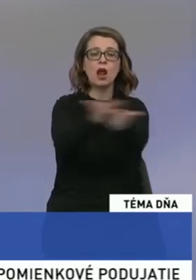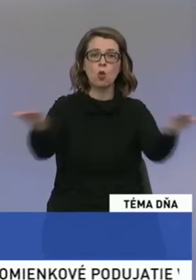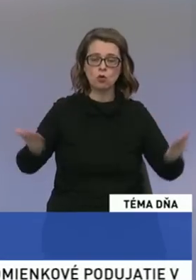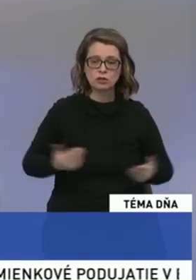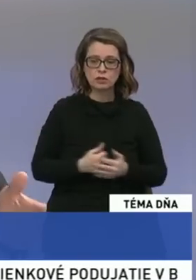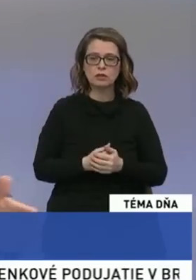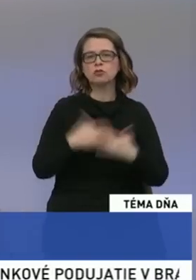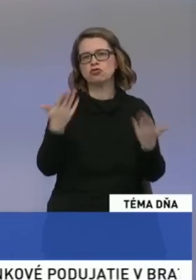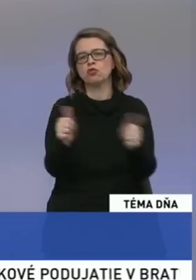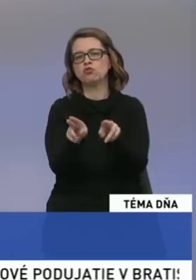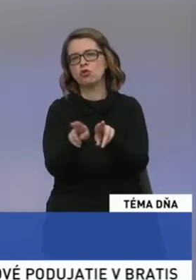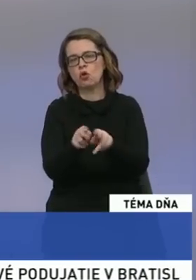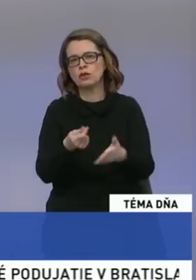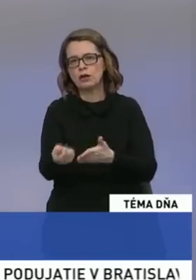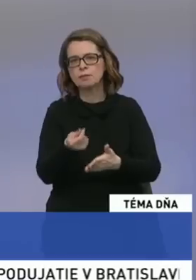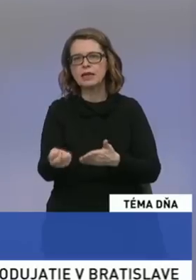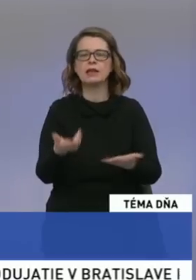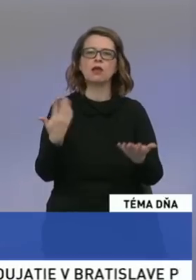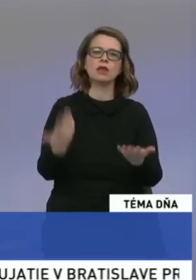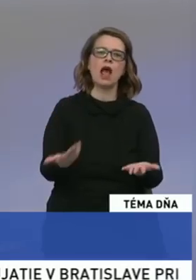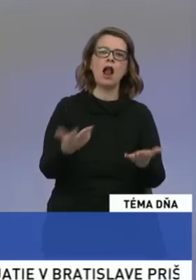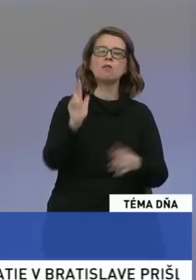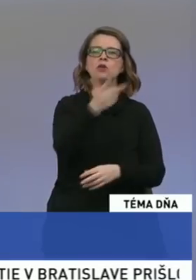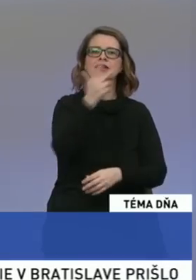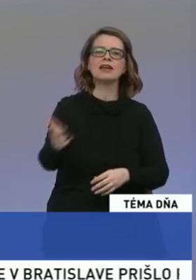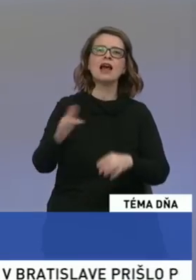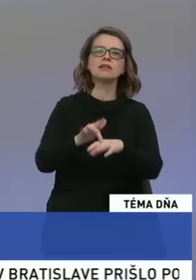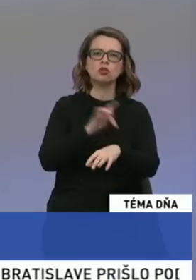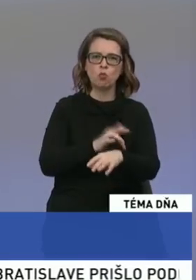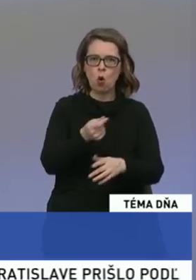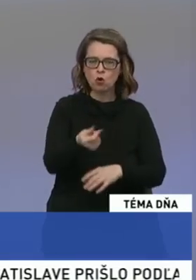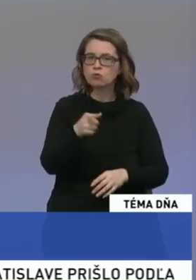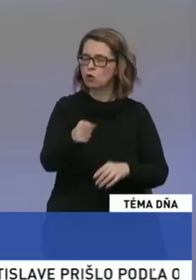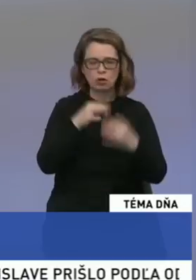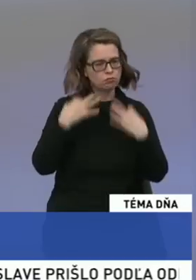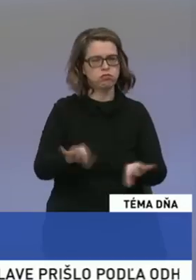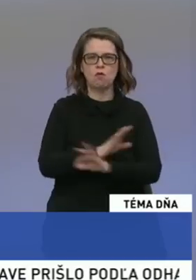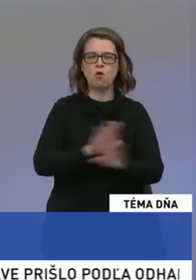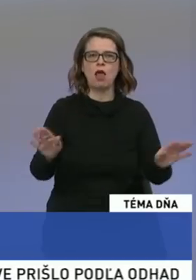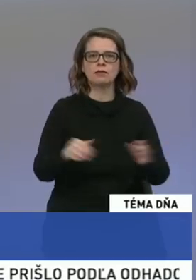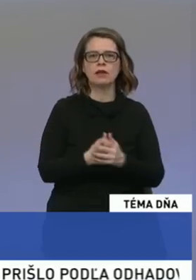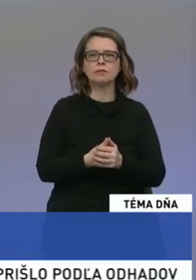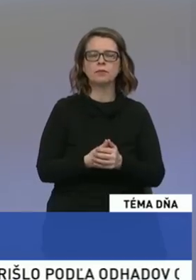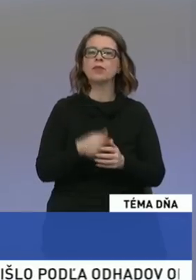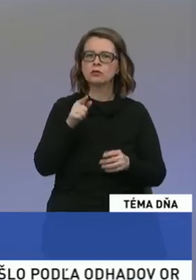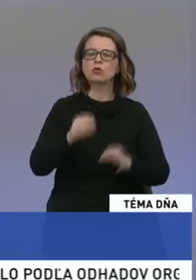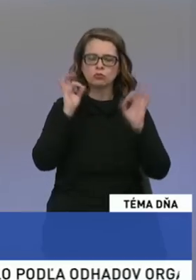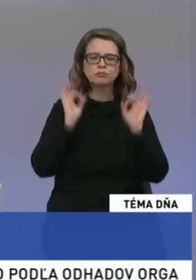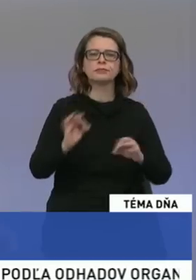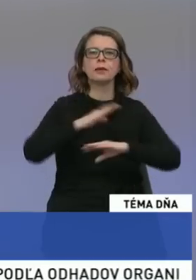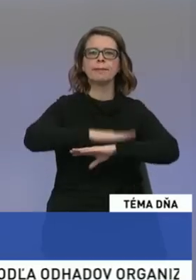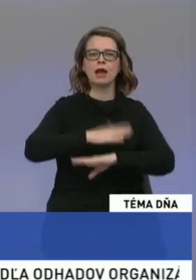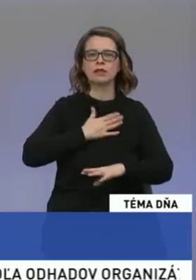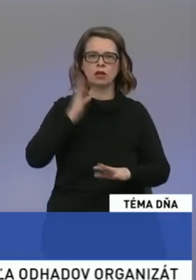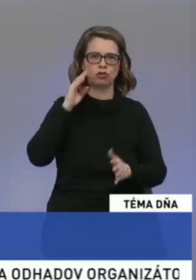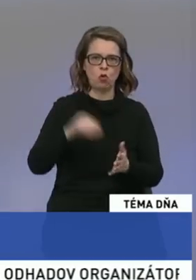Či už to rodinné prídavky, zvyšené rodinných prídavkov, alebo 13 dôchodok, čo sú absolútne legitimné práva našich